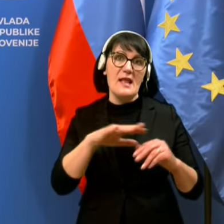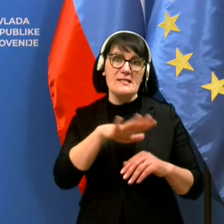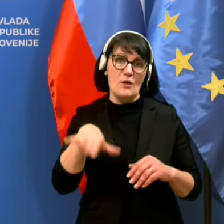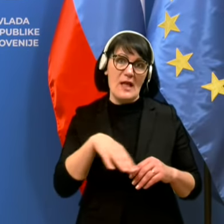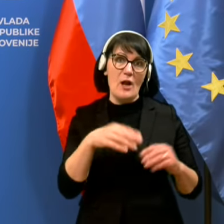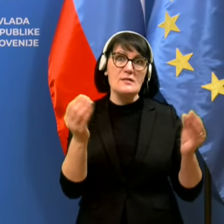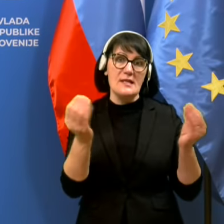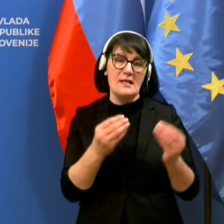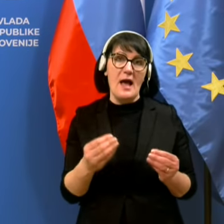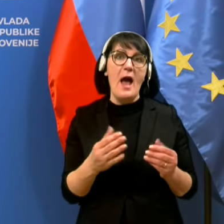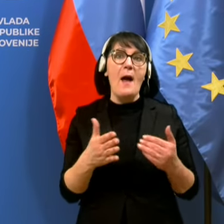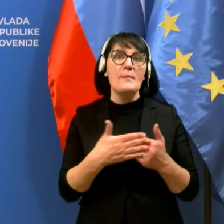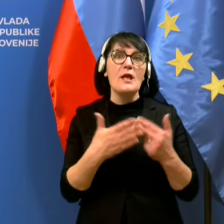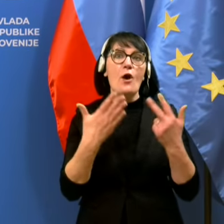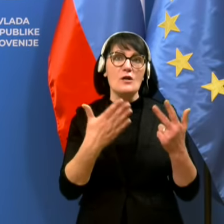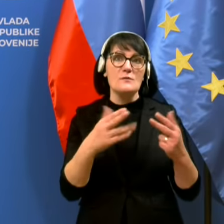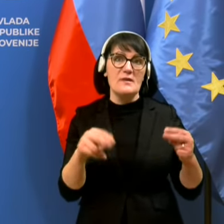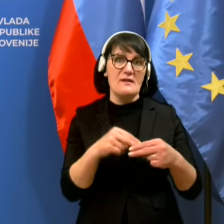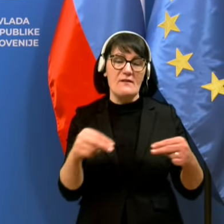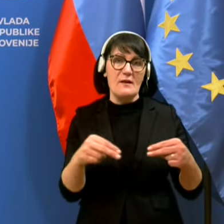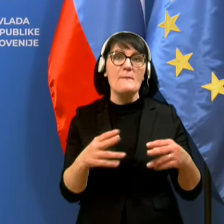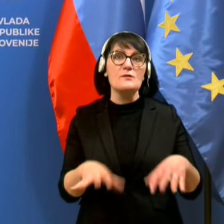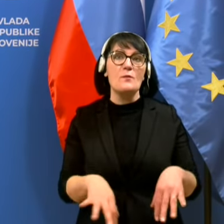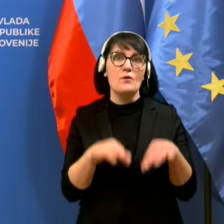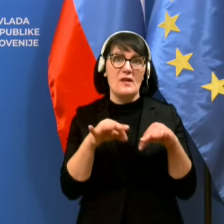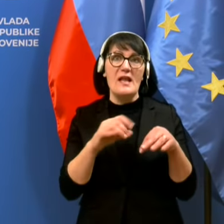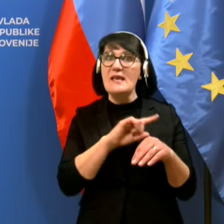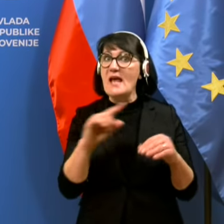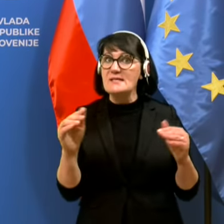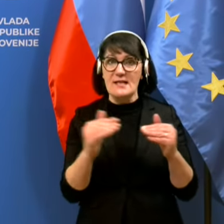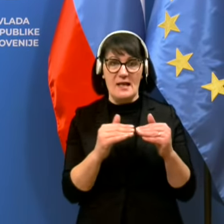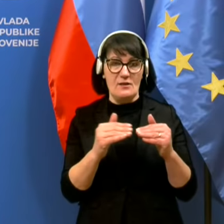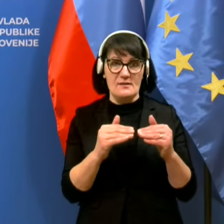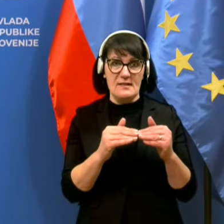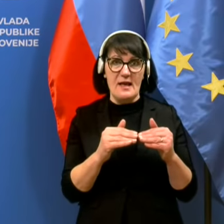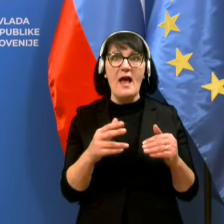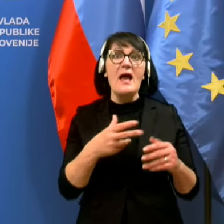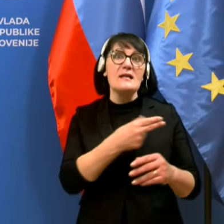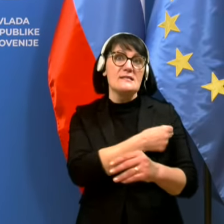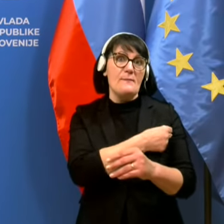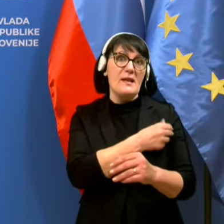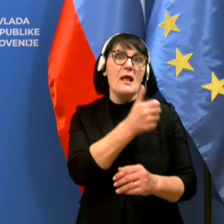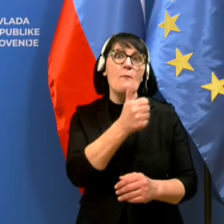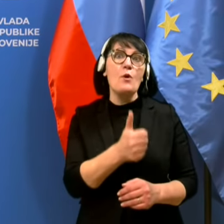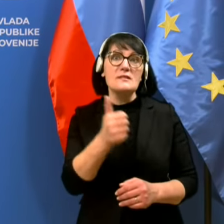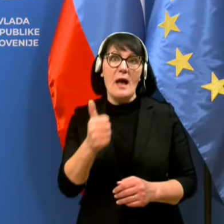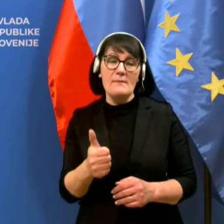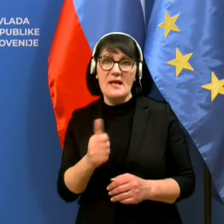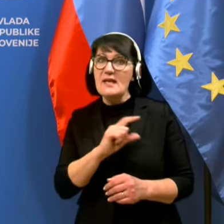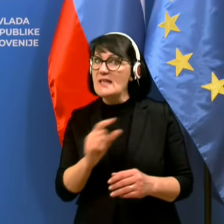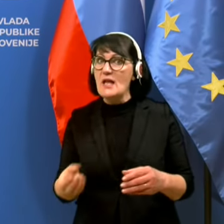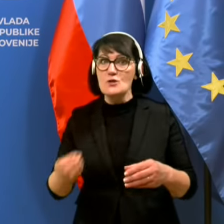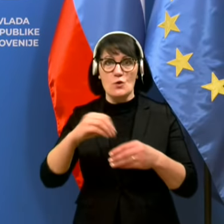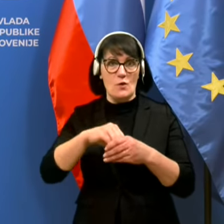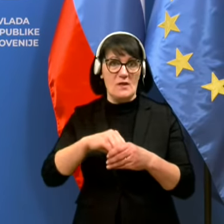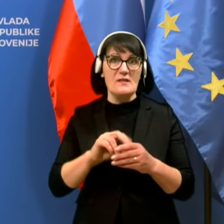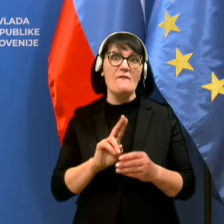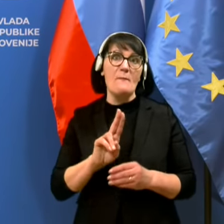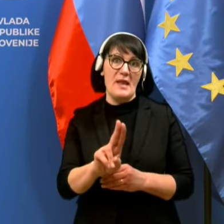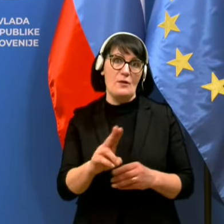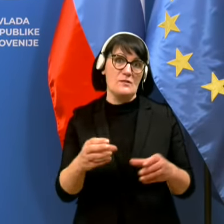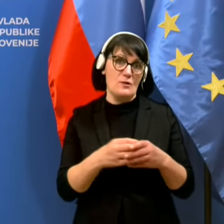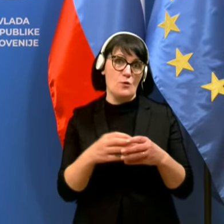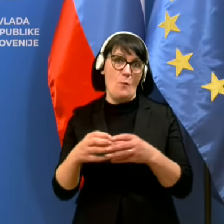pri osmih zavezancih pa so bile ugotovljene neskladnosti in sicer cepljenje posameznikov, ki ne sodijo v prednostne